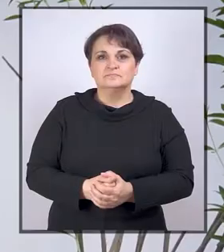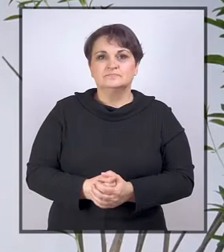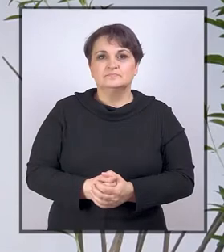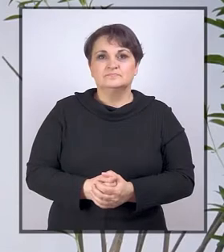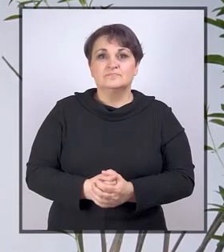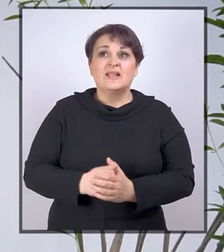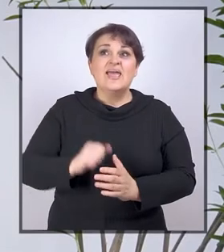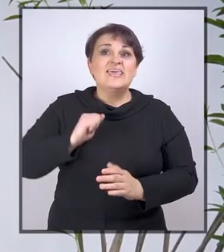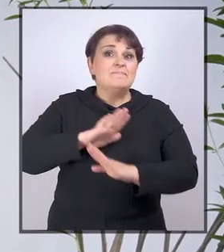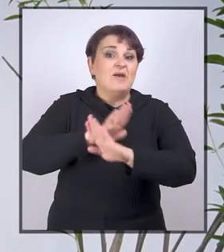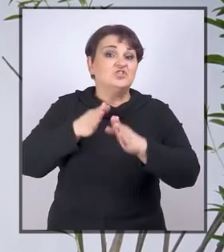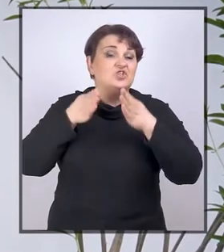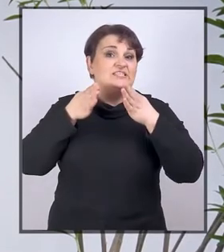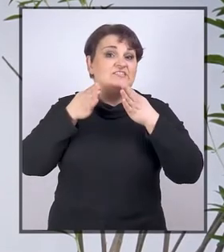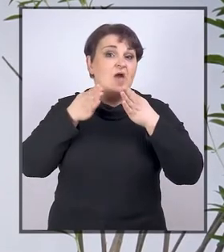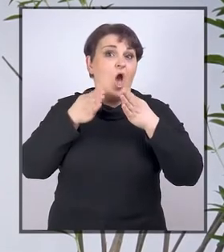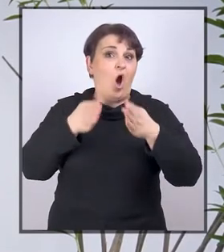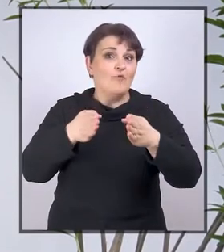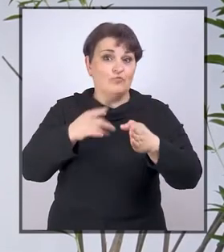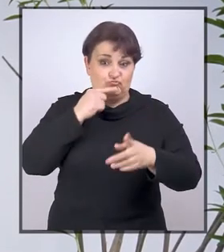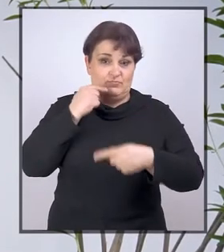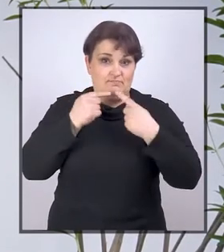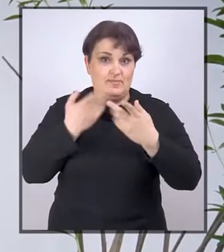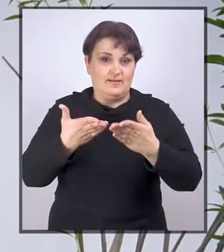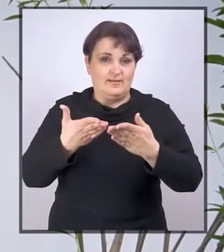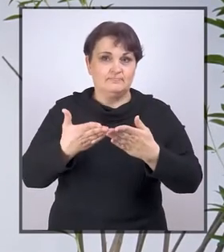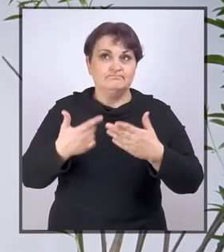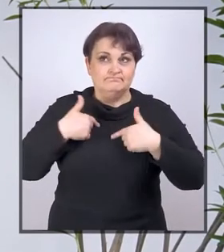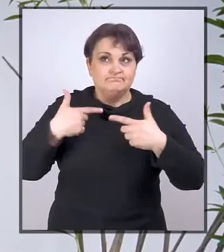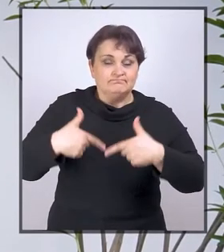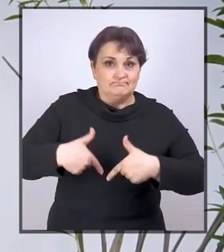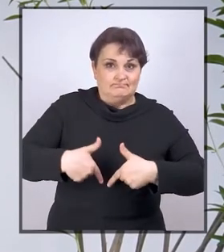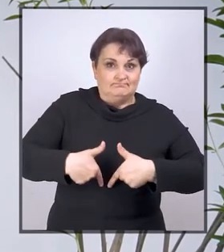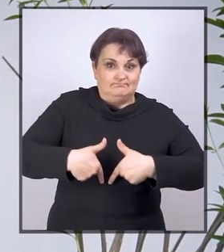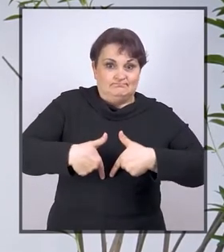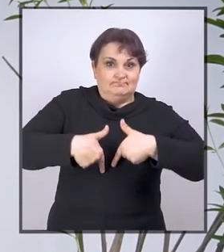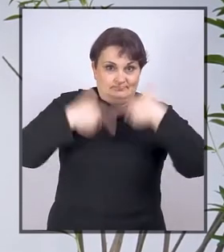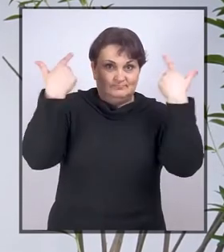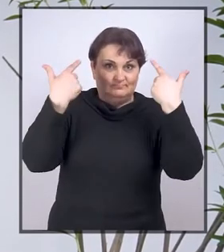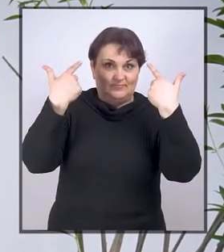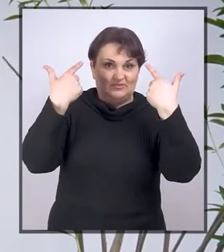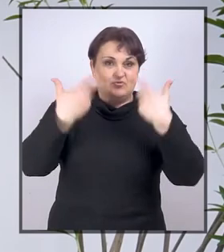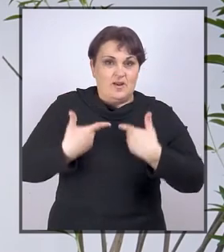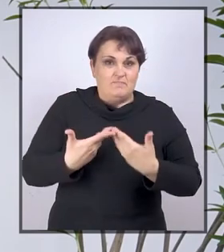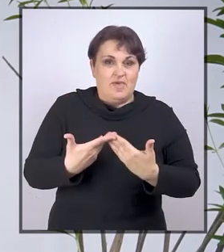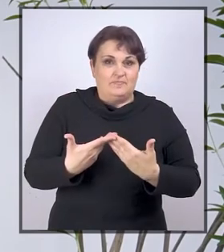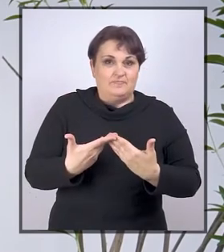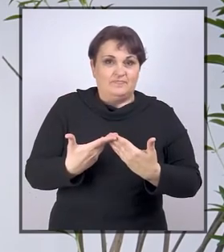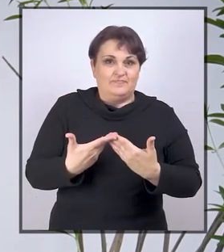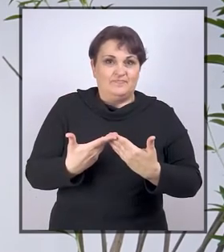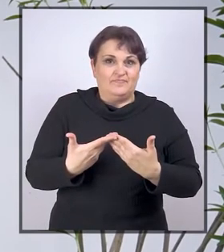Imajući sve ovo u vidu, jasno nam je da